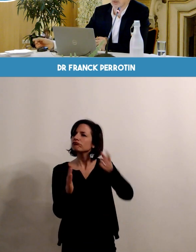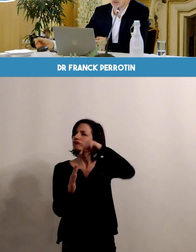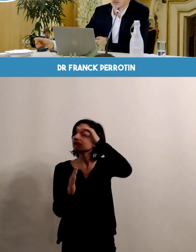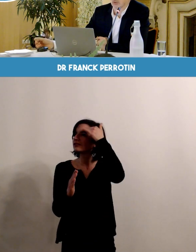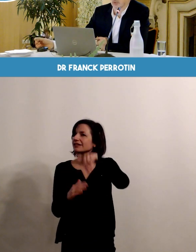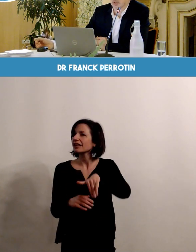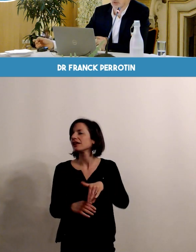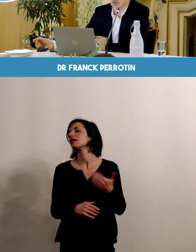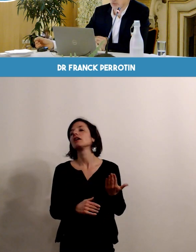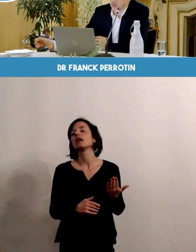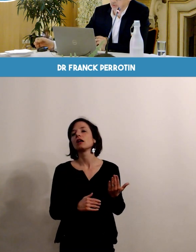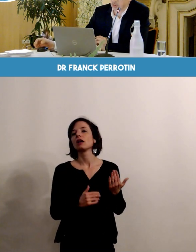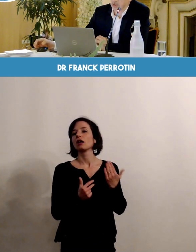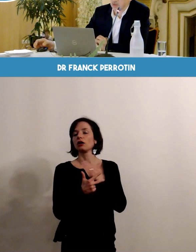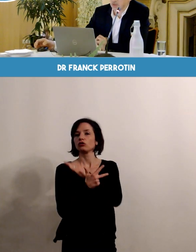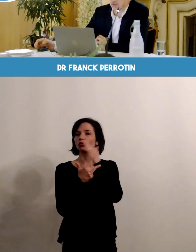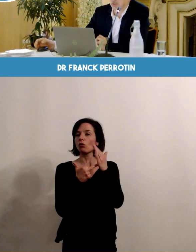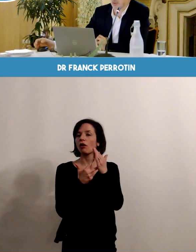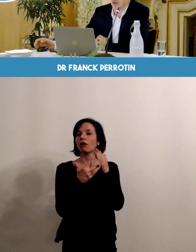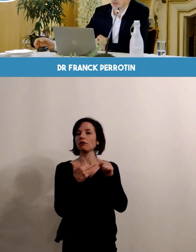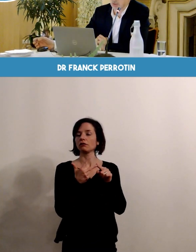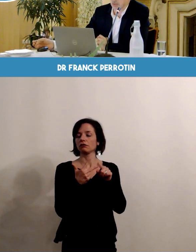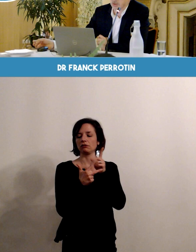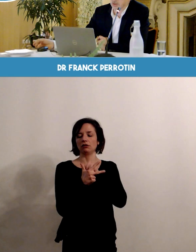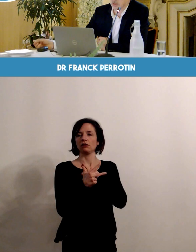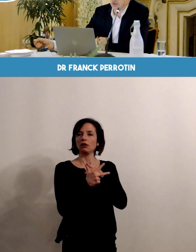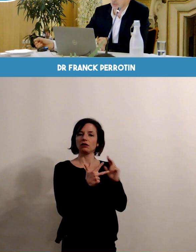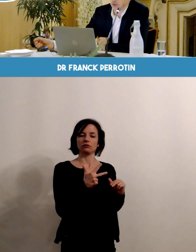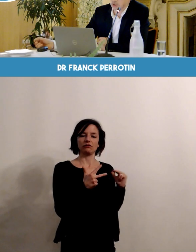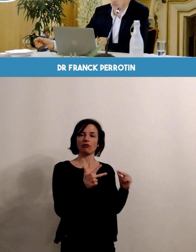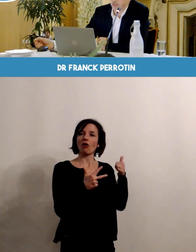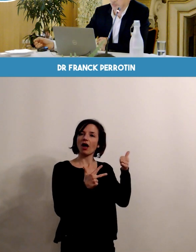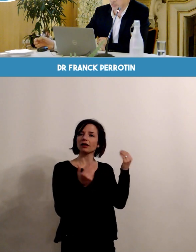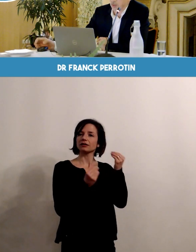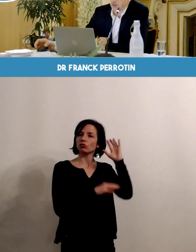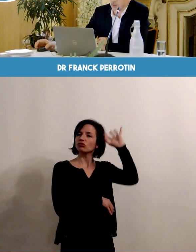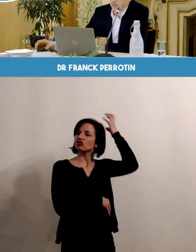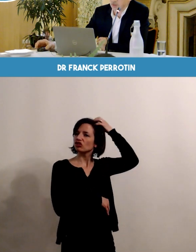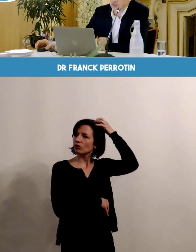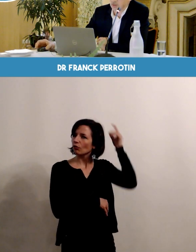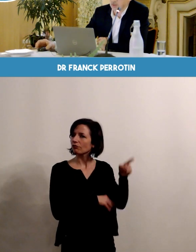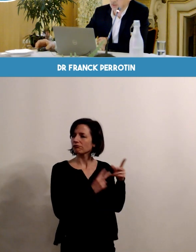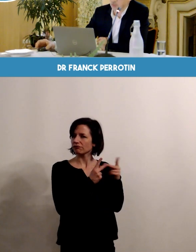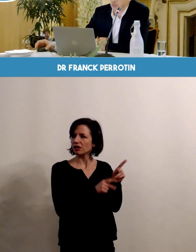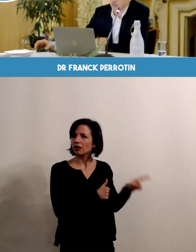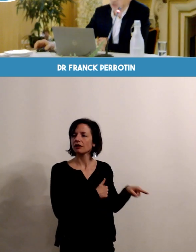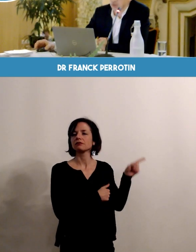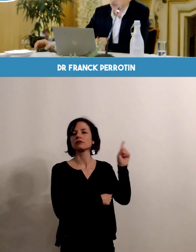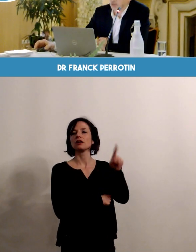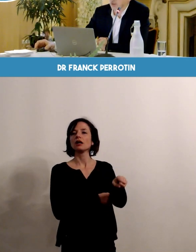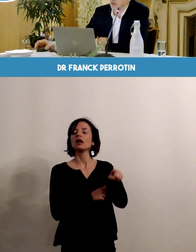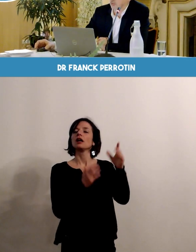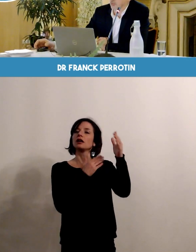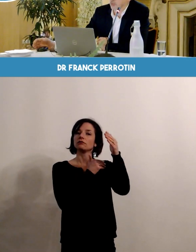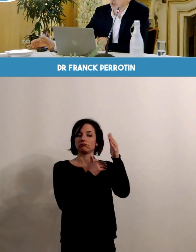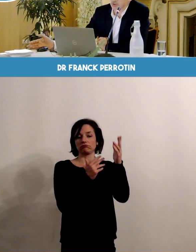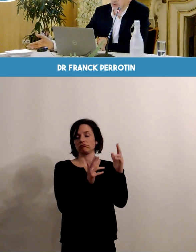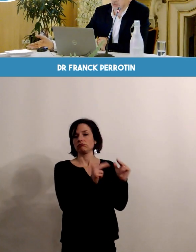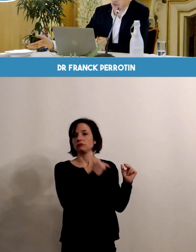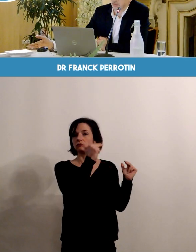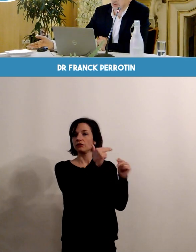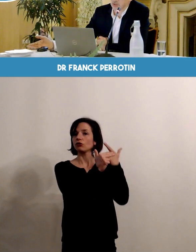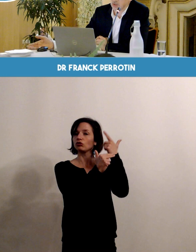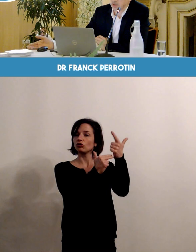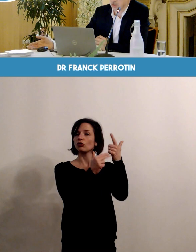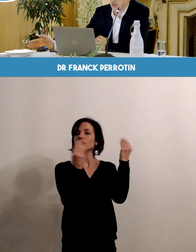on a les trois types de maternités qui sont présentes. La maternité de type 1, c'est la maternité de Chinon. La maternité de type 2, c'est la